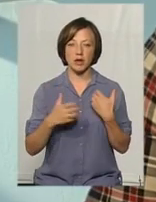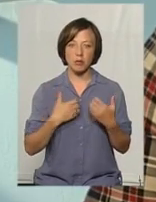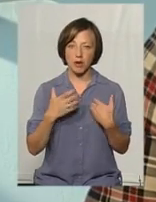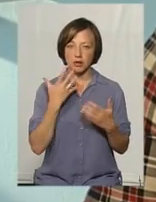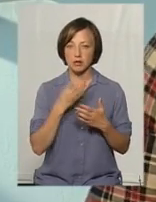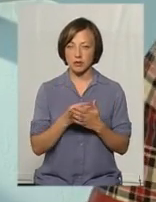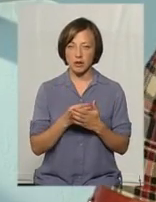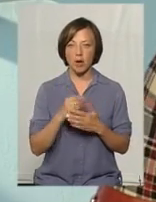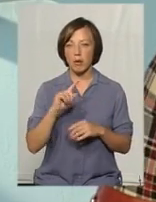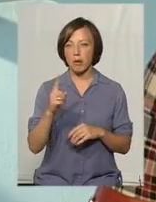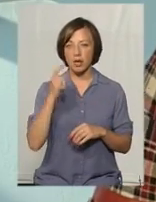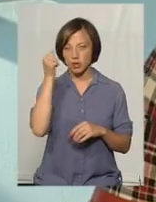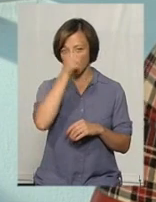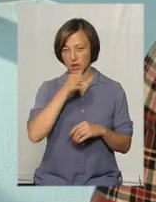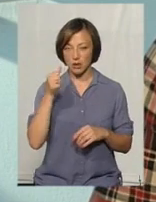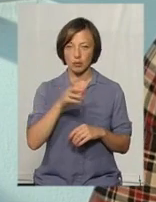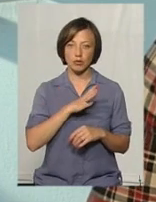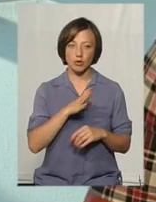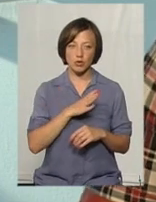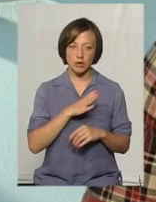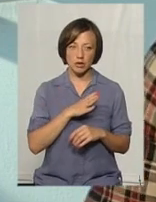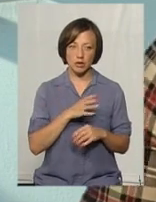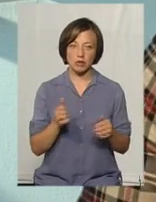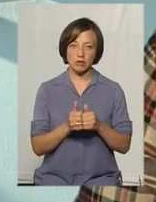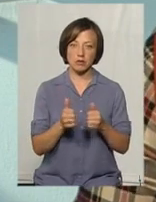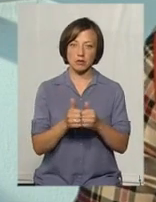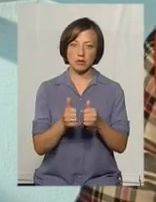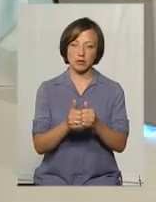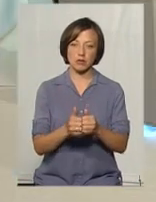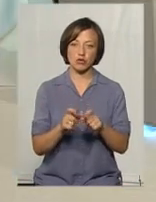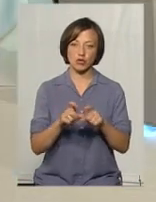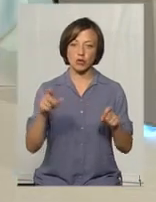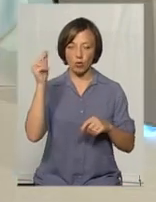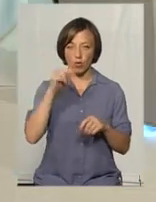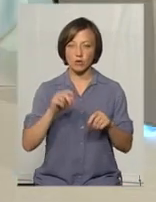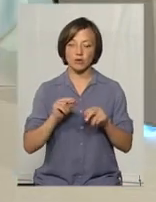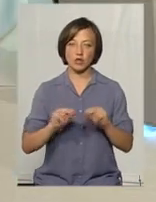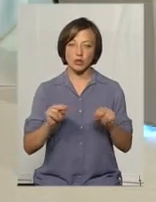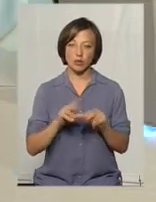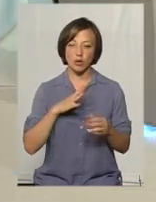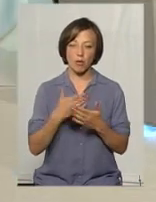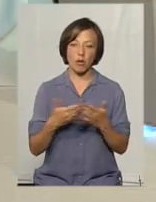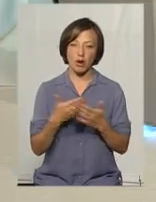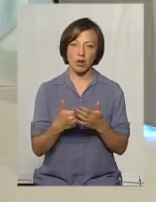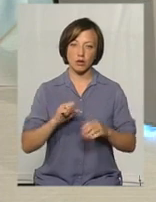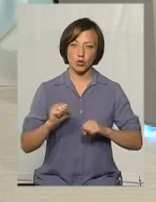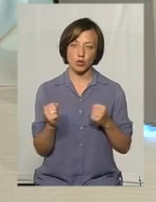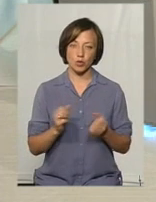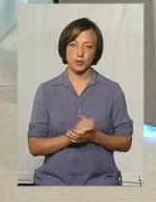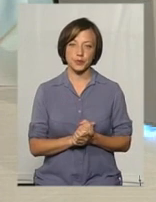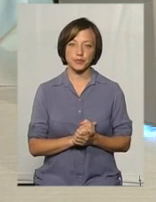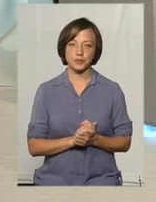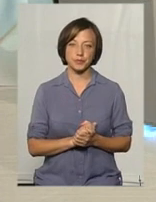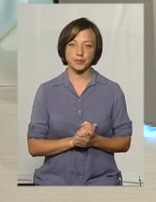А перший рік особливо бути нога в ногу, рука в руку з школою, з вчителем, бути порадником і другим вчителем.